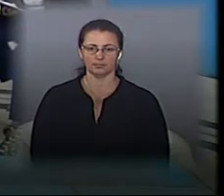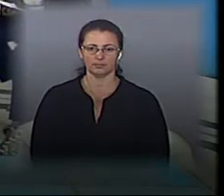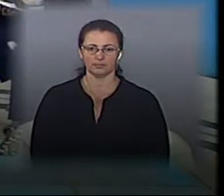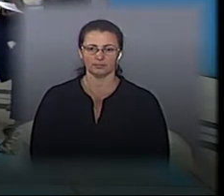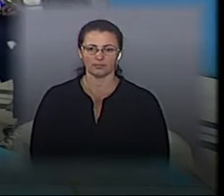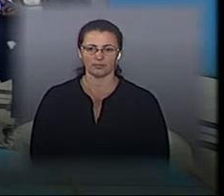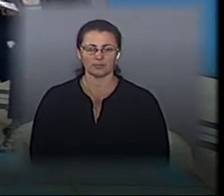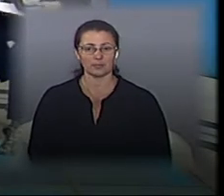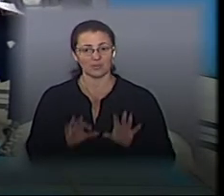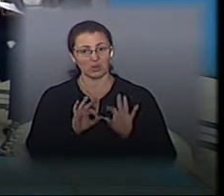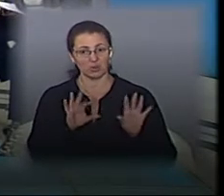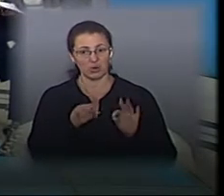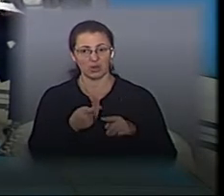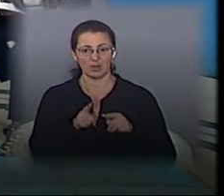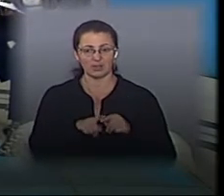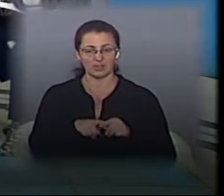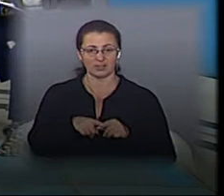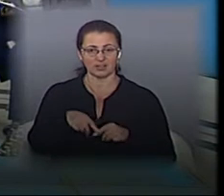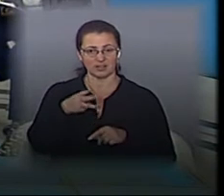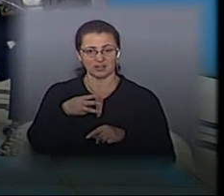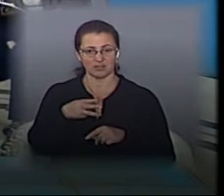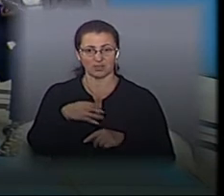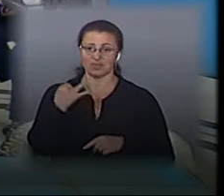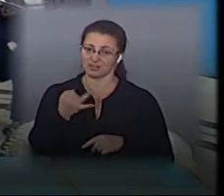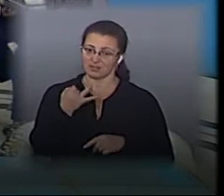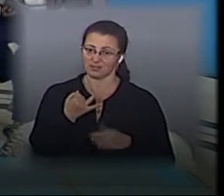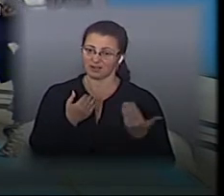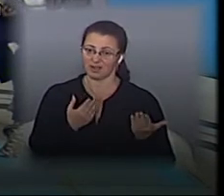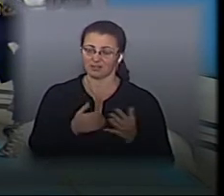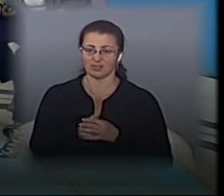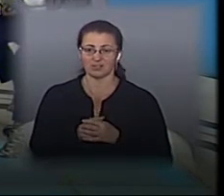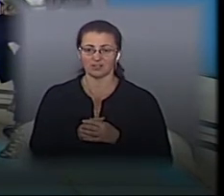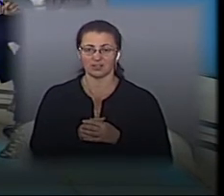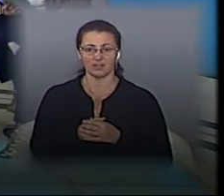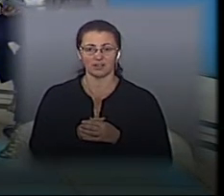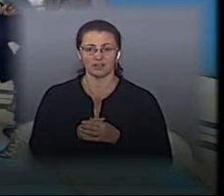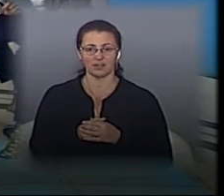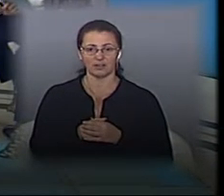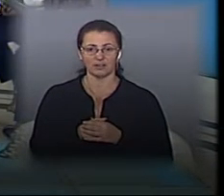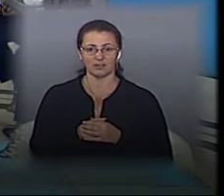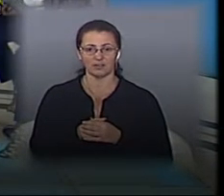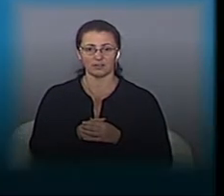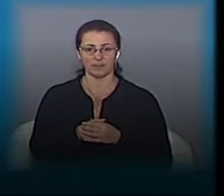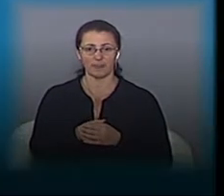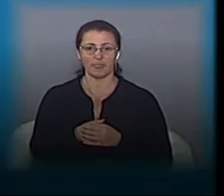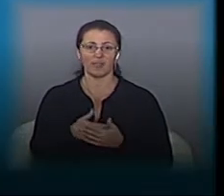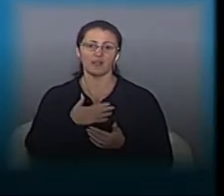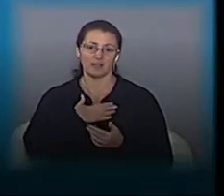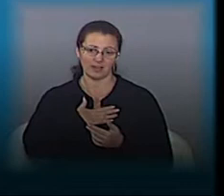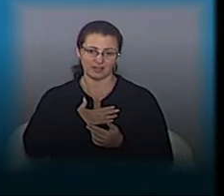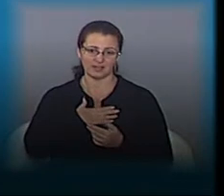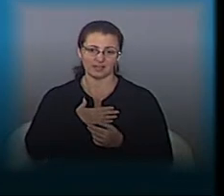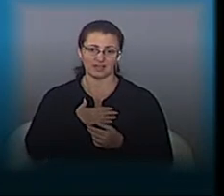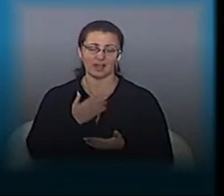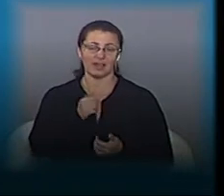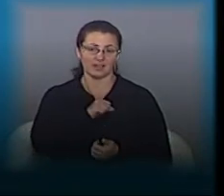Відкоментуйте це відео. Чи зацікавитись ви, відповідне видання цієї вулиці? Я сам